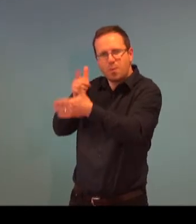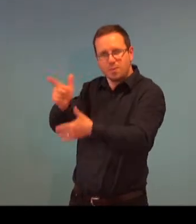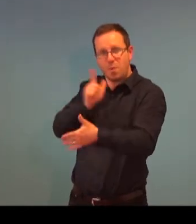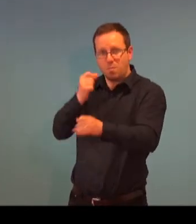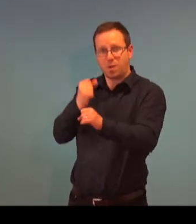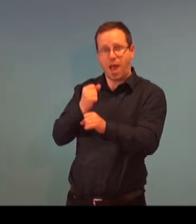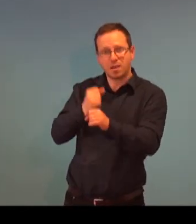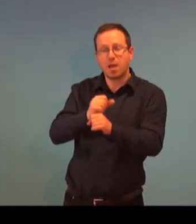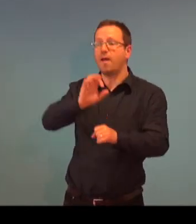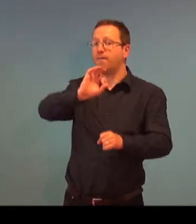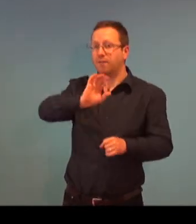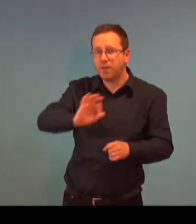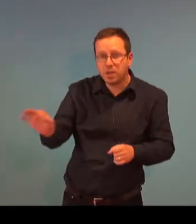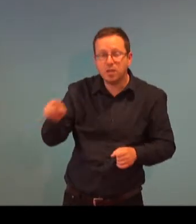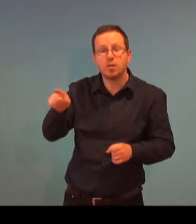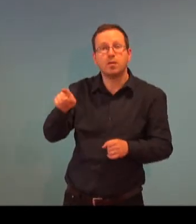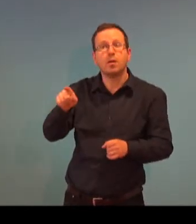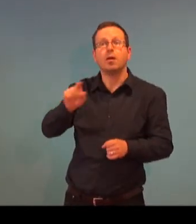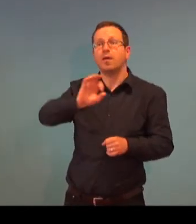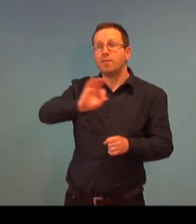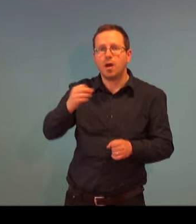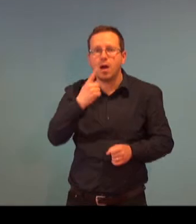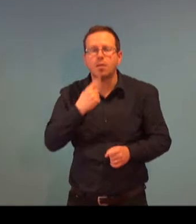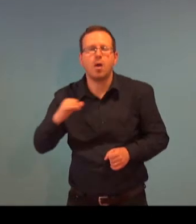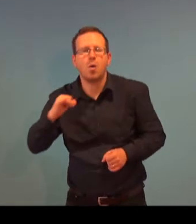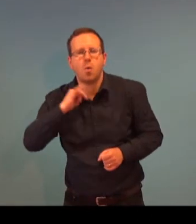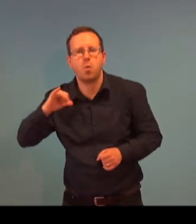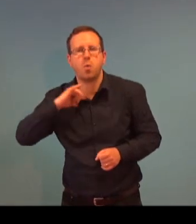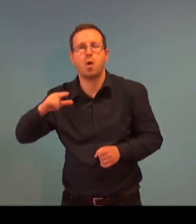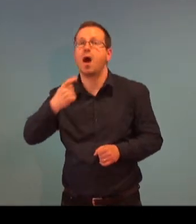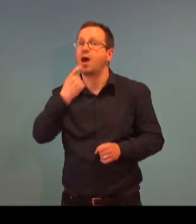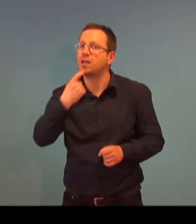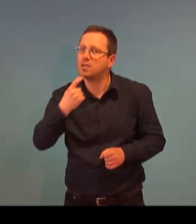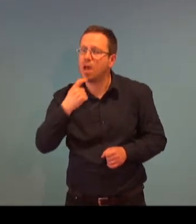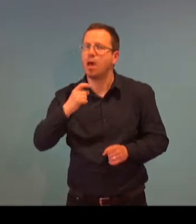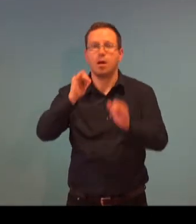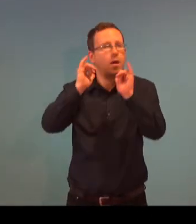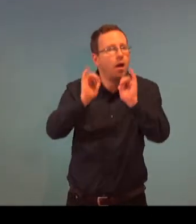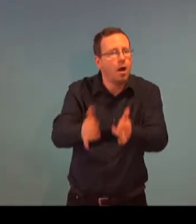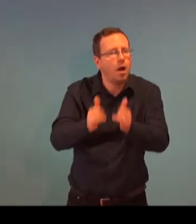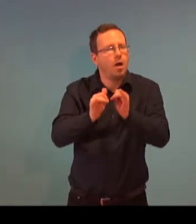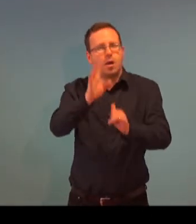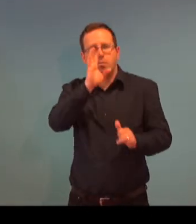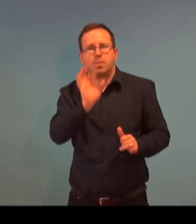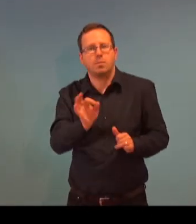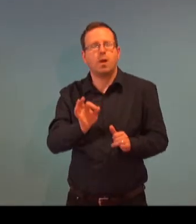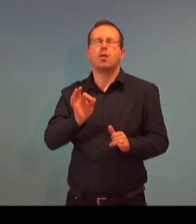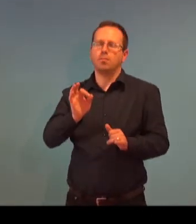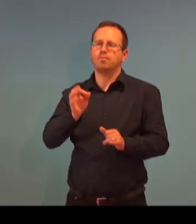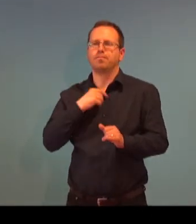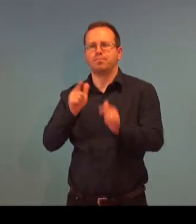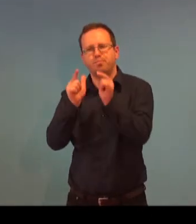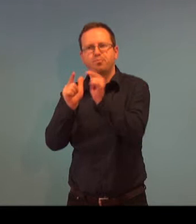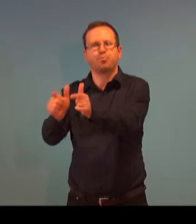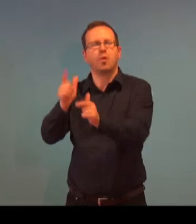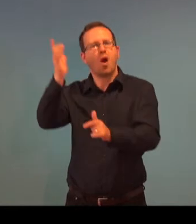zapracovávají ti nově příchozí, tak samozřejmě potom, pokud, jak se říká, přeskočí jiskra a